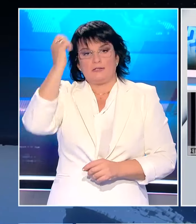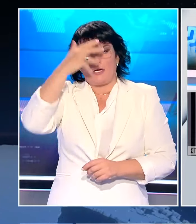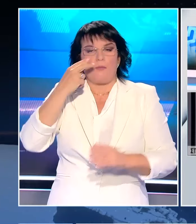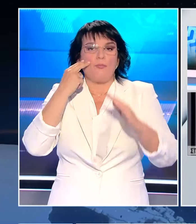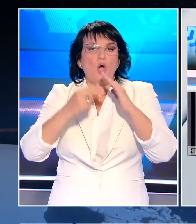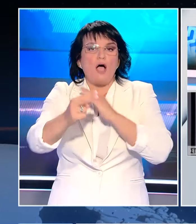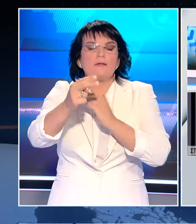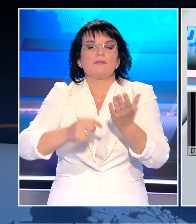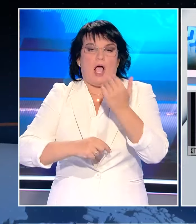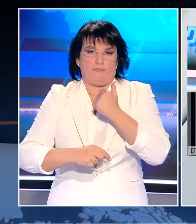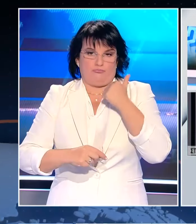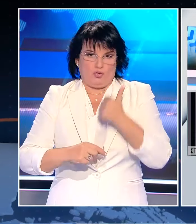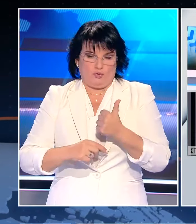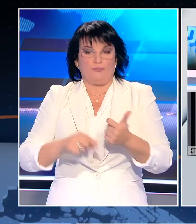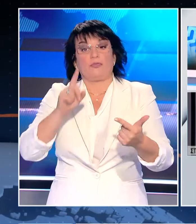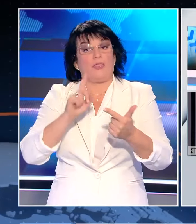απρόβλεπτος. Ένα.